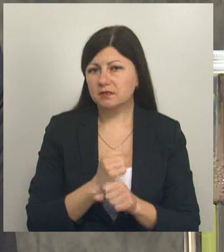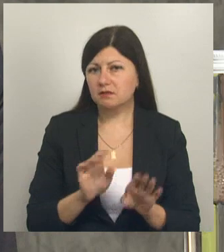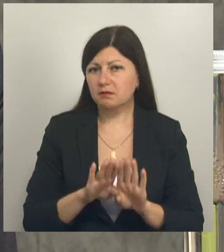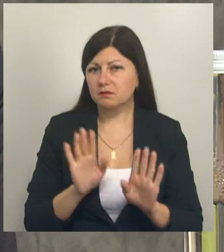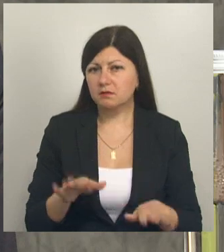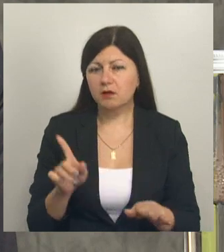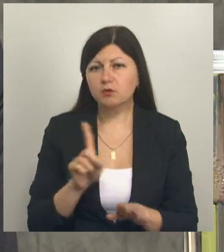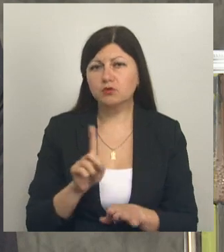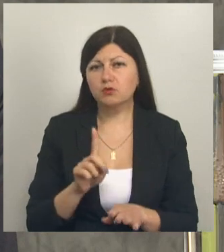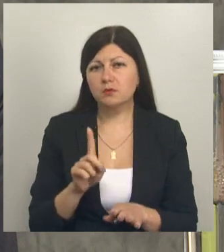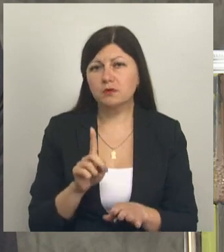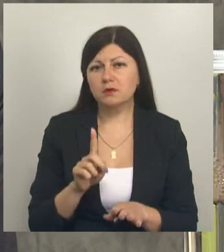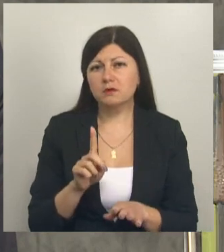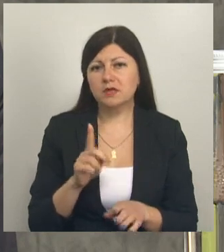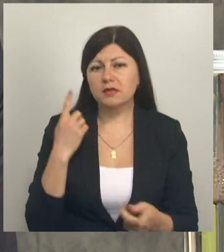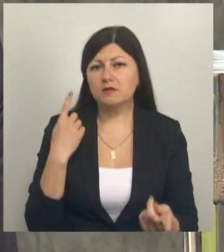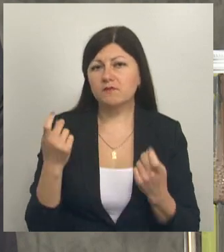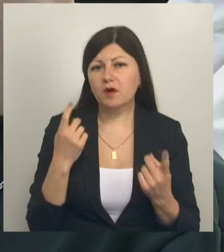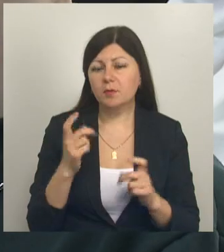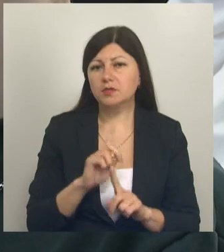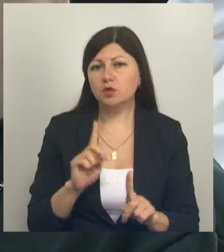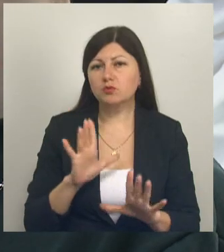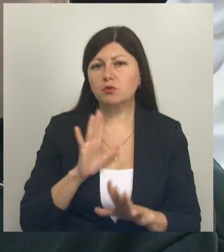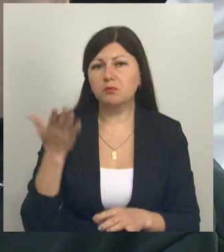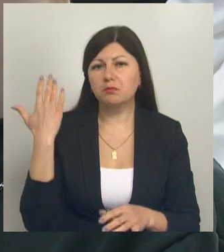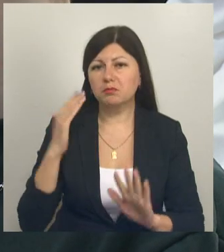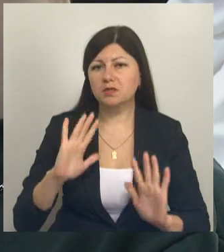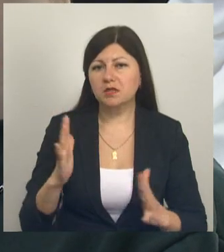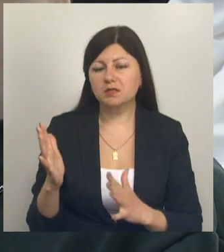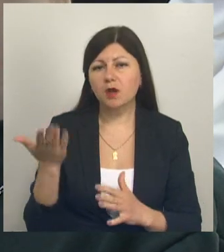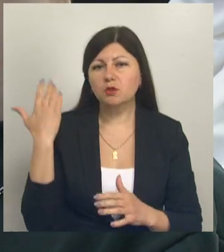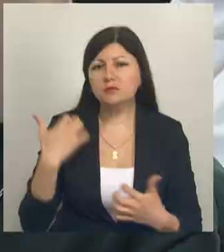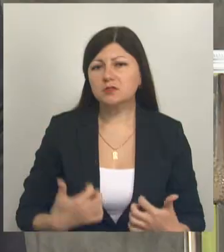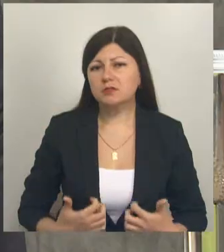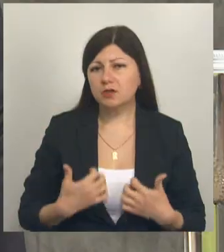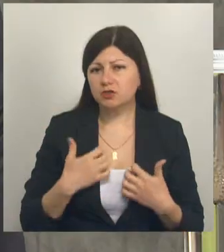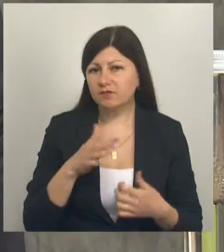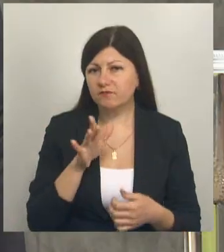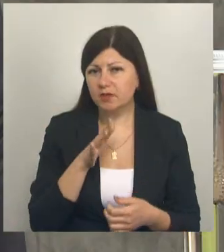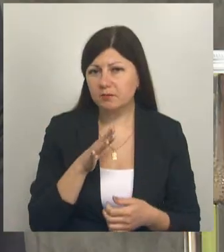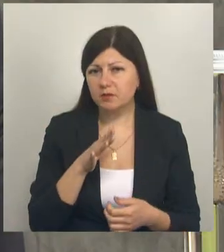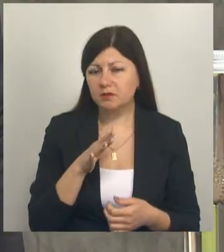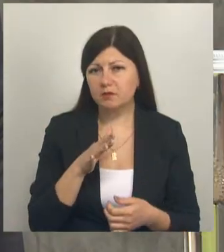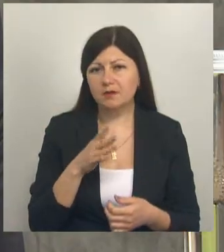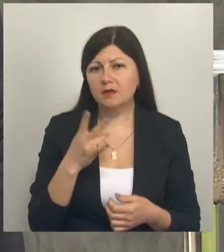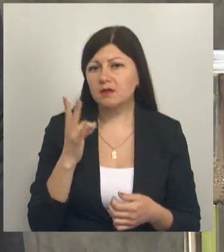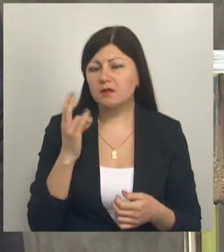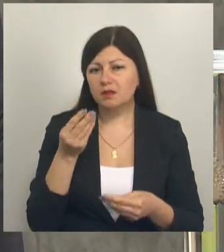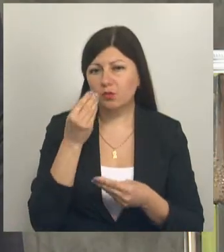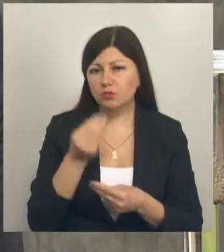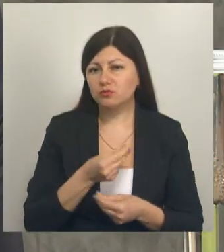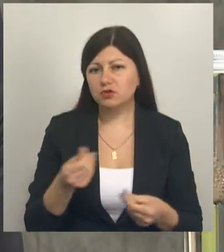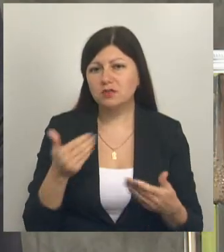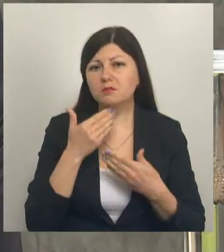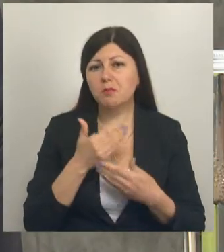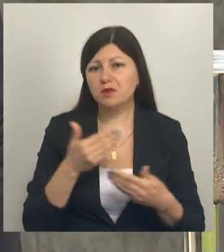информация о том, что происходило, о том страшном времени, она не ушла с последними